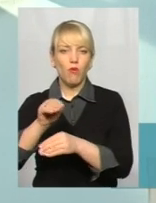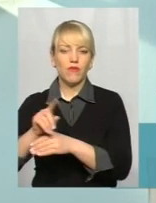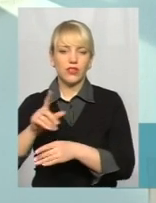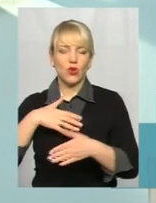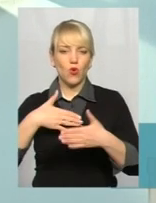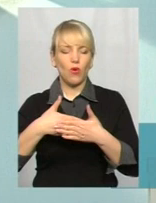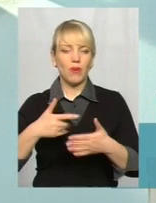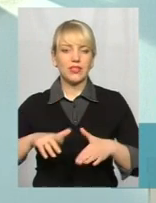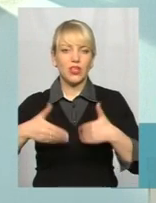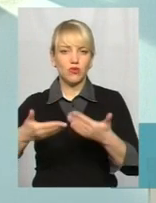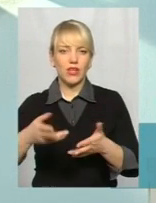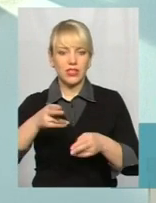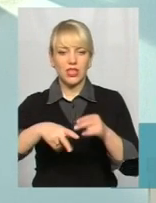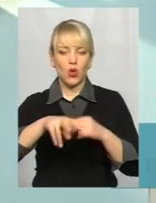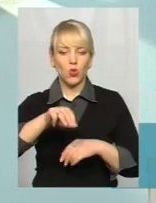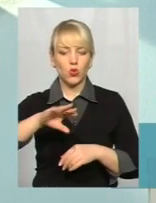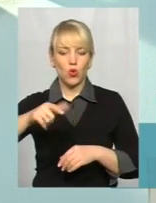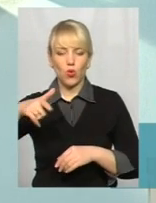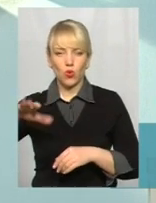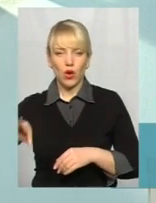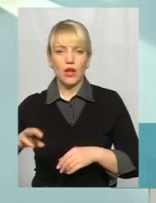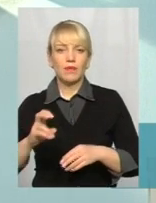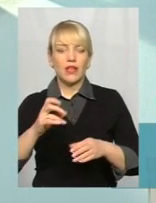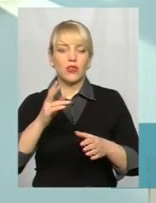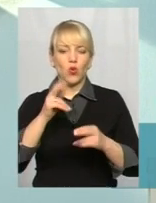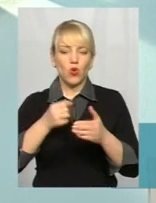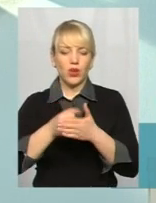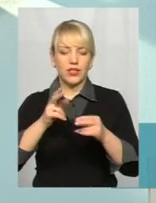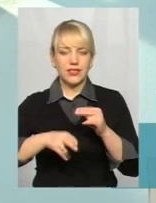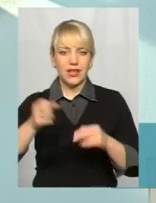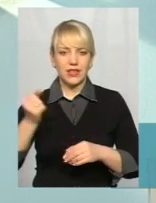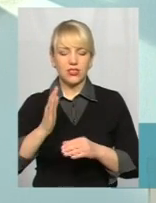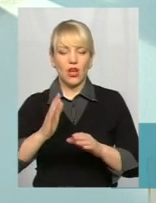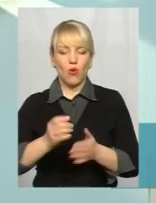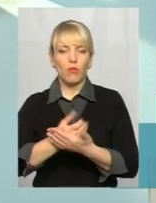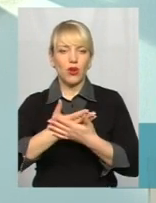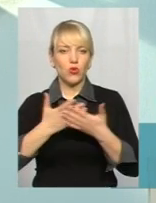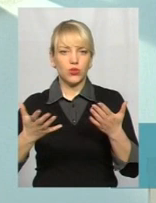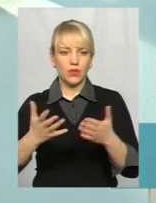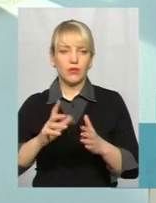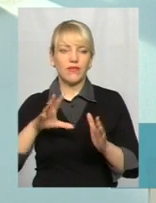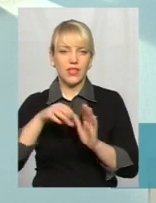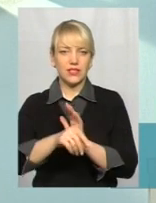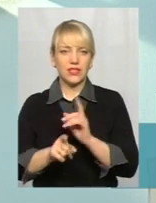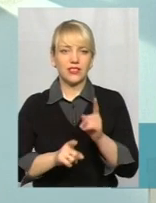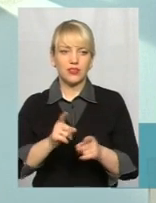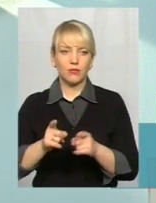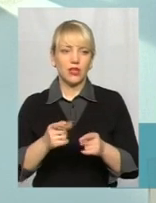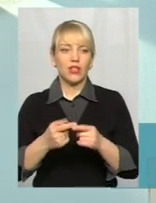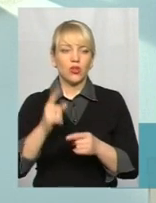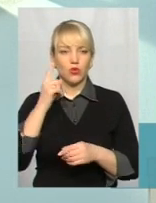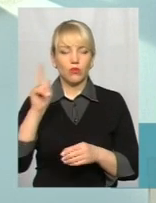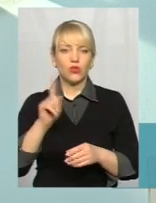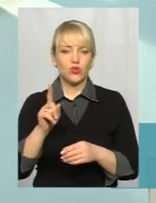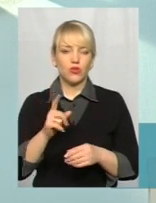ініціювала в кінці лютому на обговоренні. До кінця тижня ми оприлюднимо внесені зміни, і, я думаю, якщо не перший виконком в квітні, то